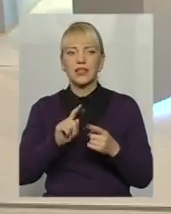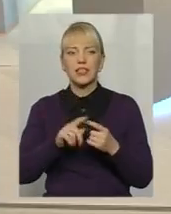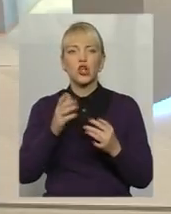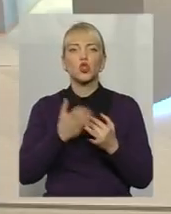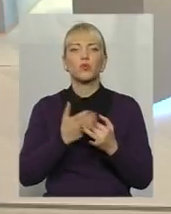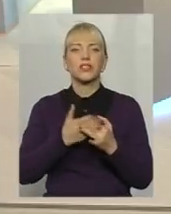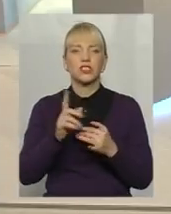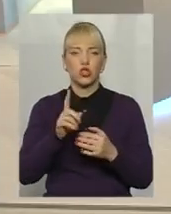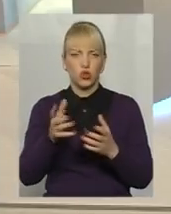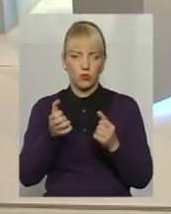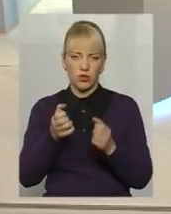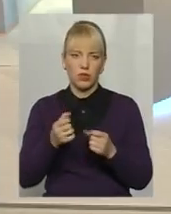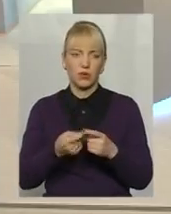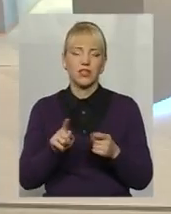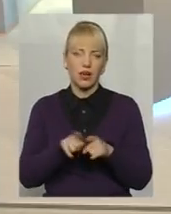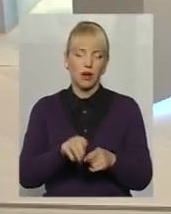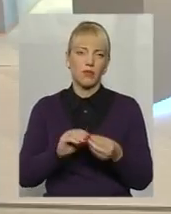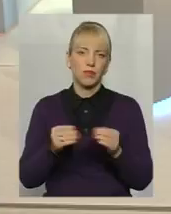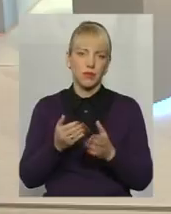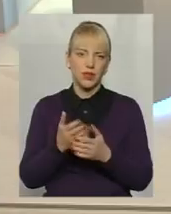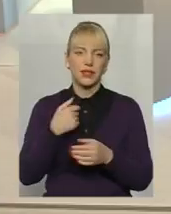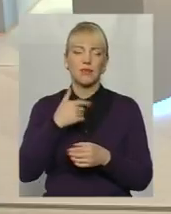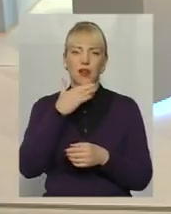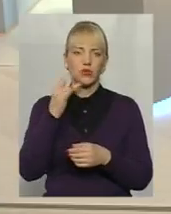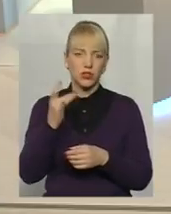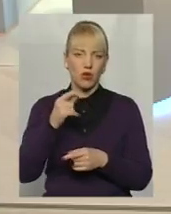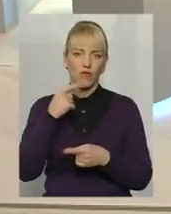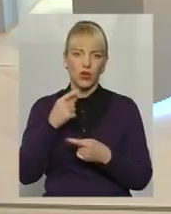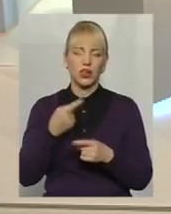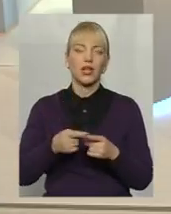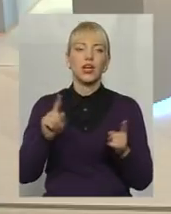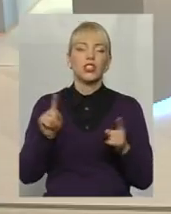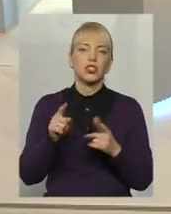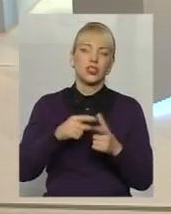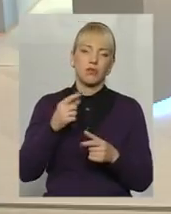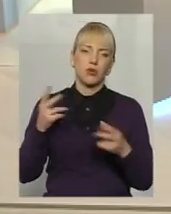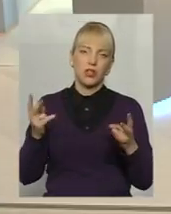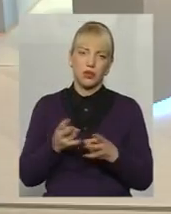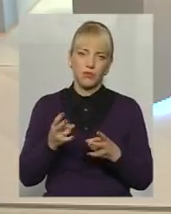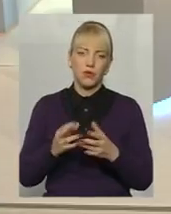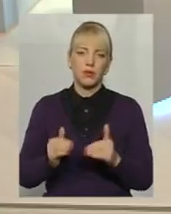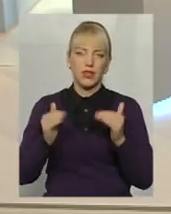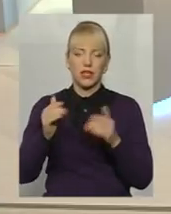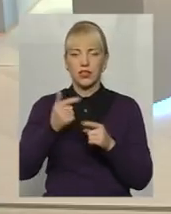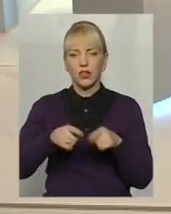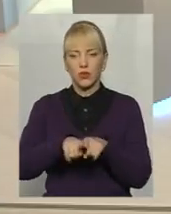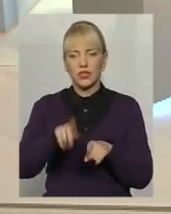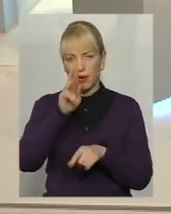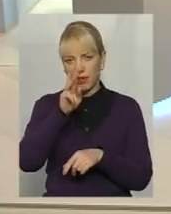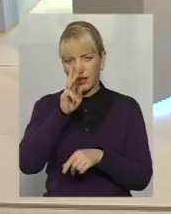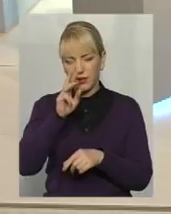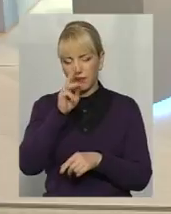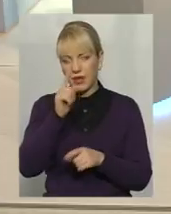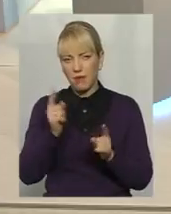існує, і про це неодноразово говорили. Якщо говорити, чи потрібно підняття цієї заробітної плати